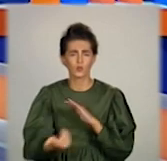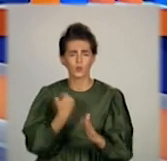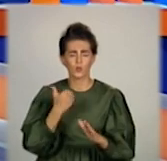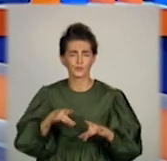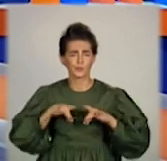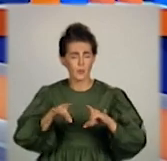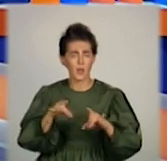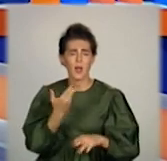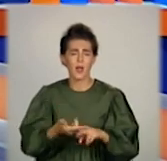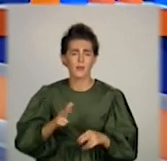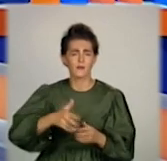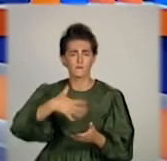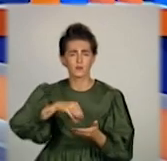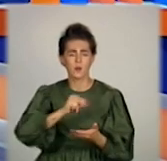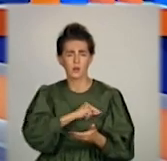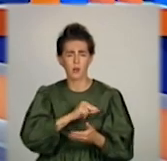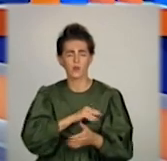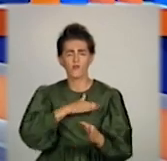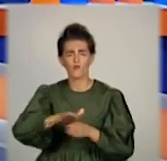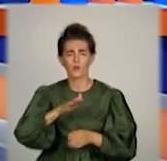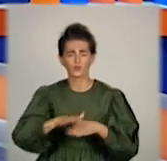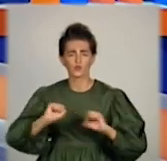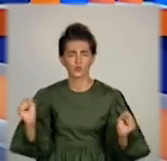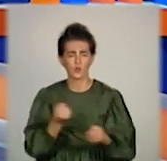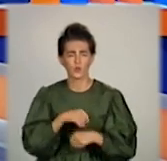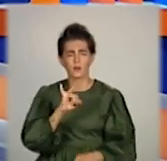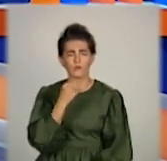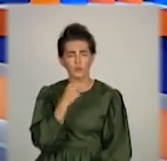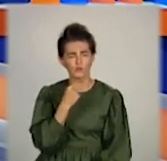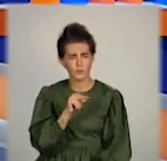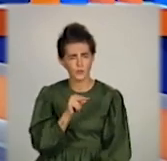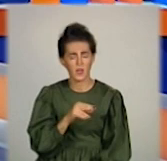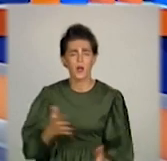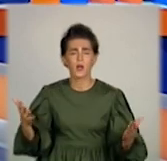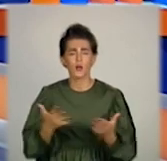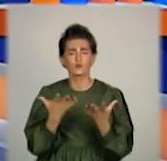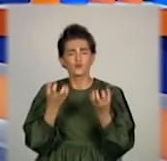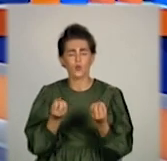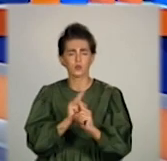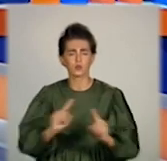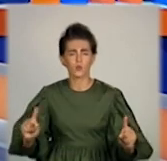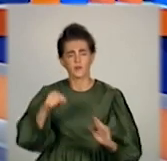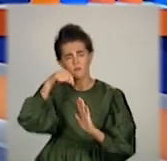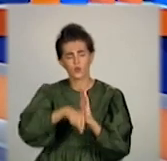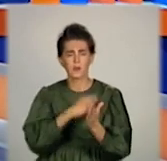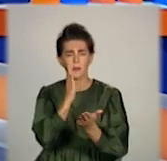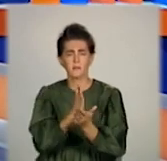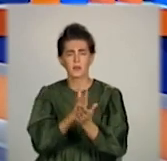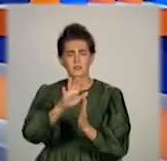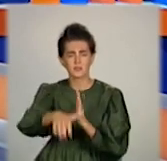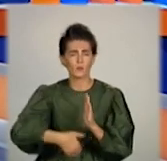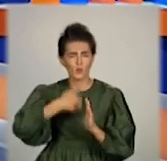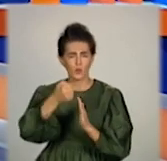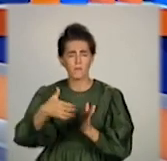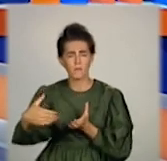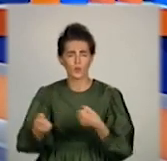бульдозер. Тепер усі роботи виконуватимуть швидше та якісніше. Які ще особливості має така землерийна машина